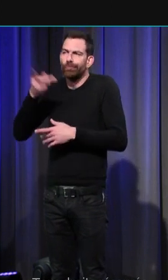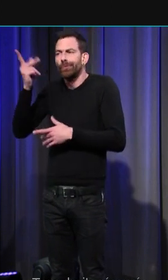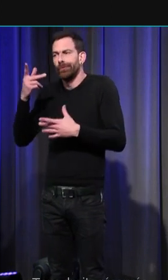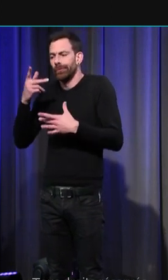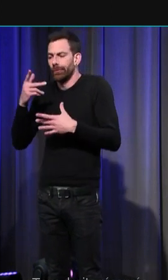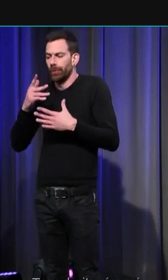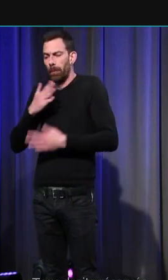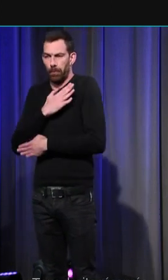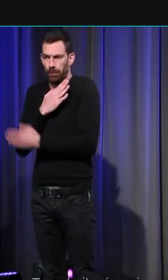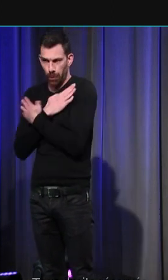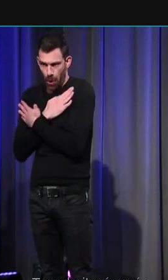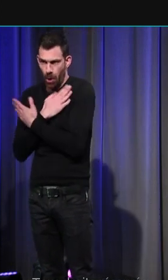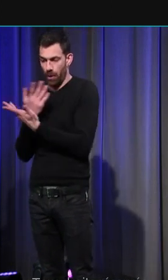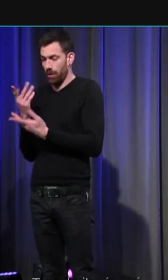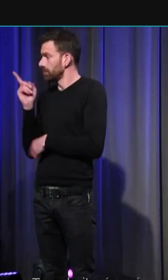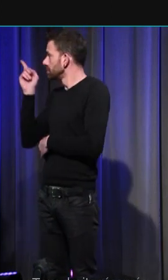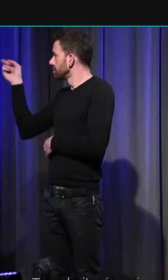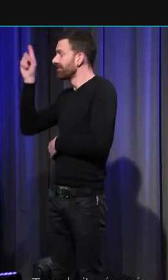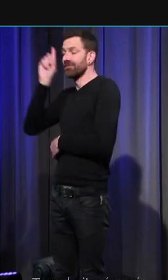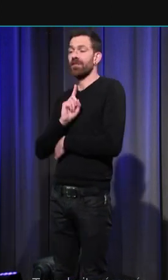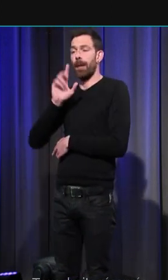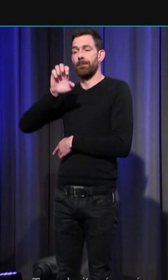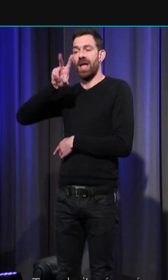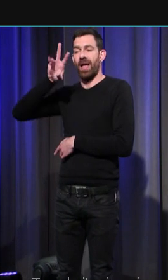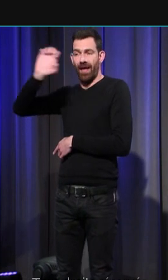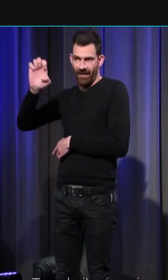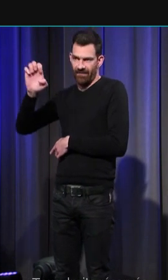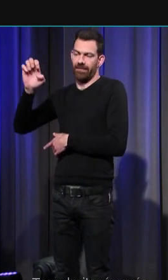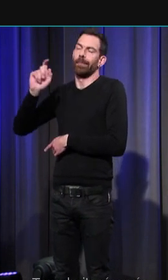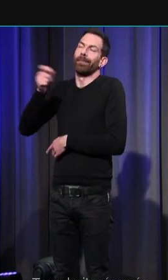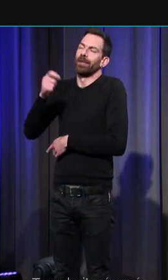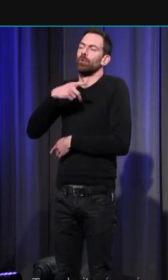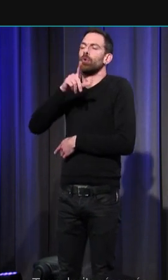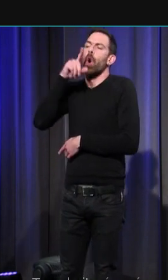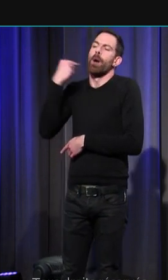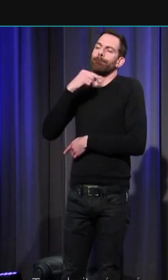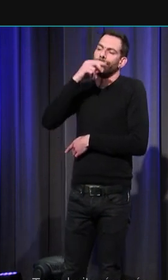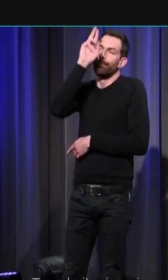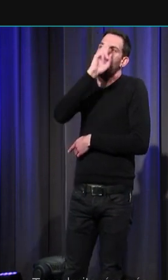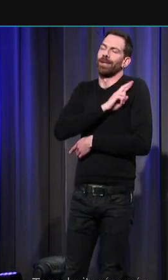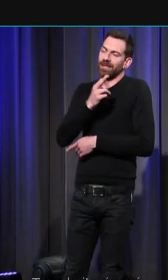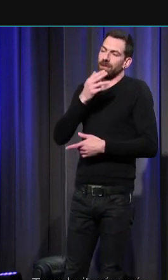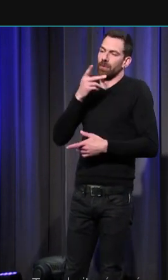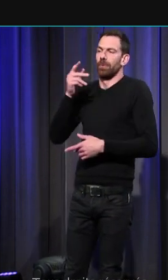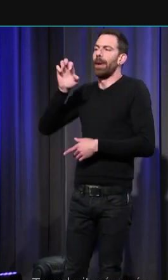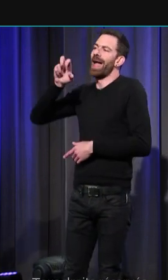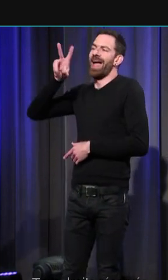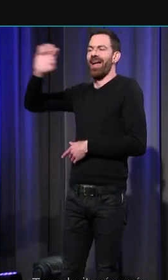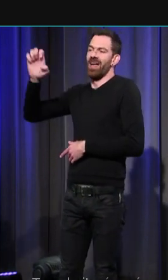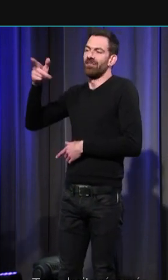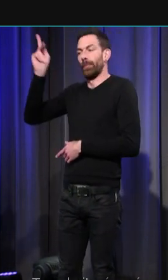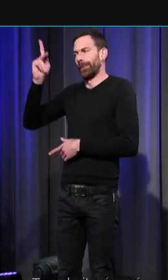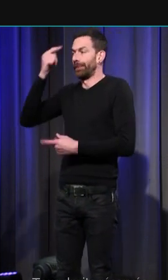incarnée ici par Ève qui bien sûr dans le discours des clercs représente plutôt la part